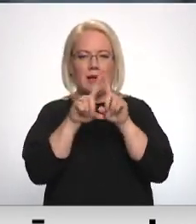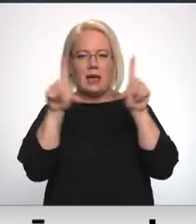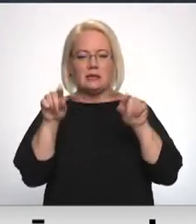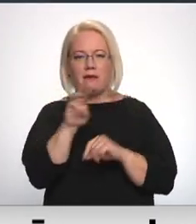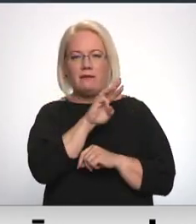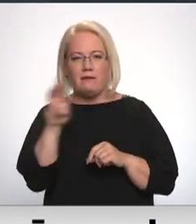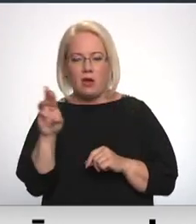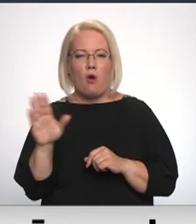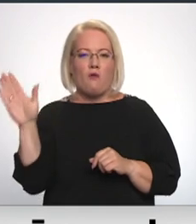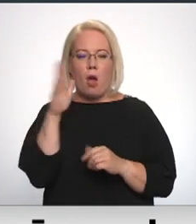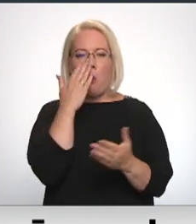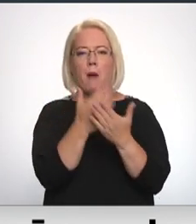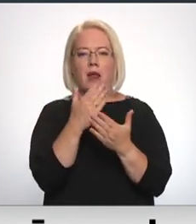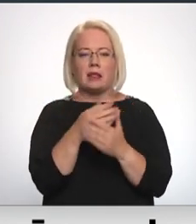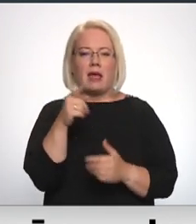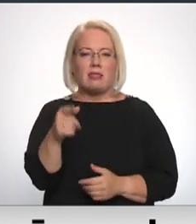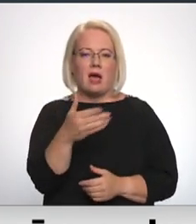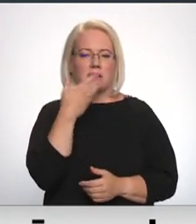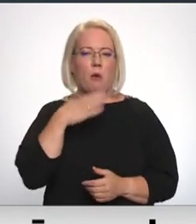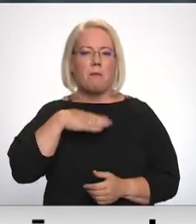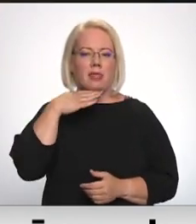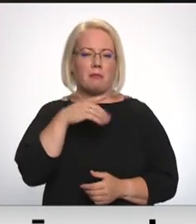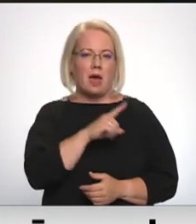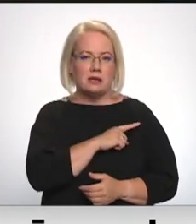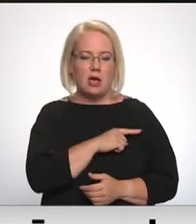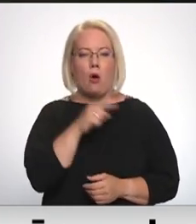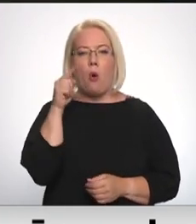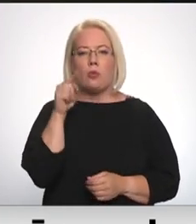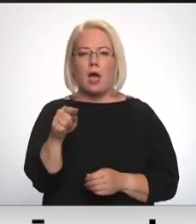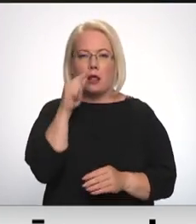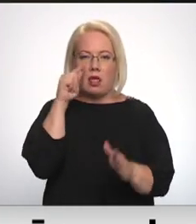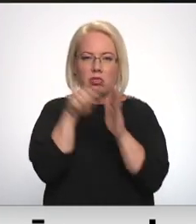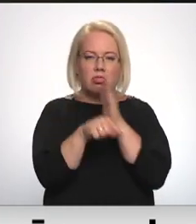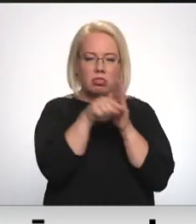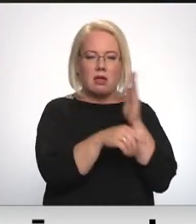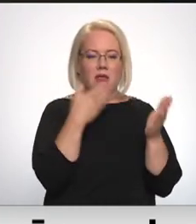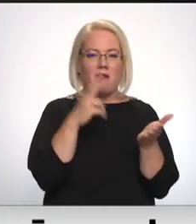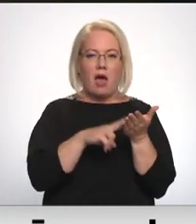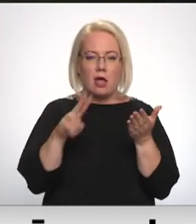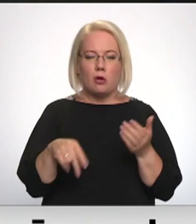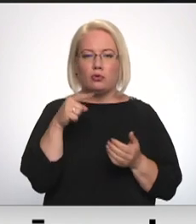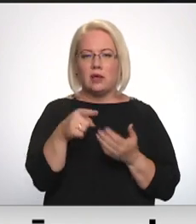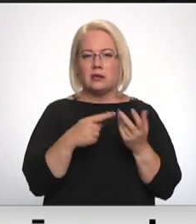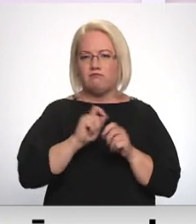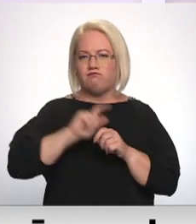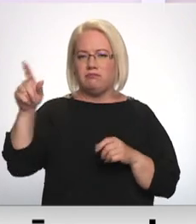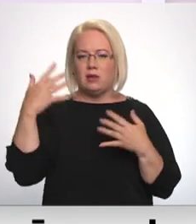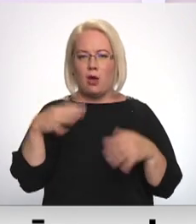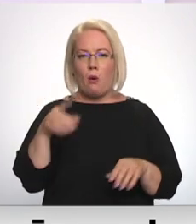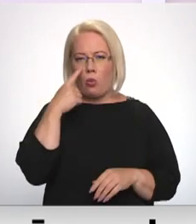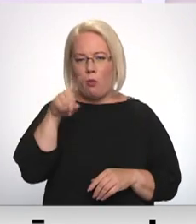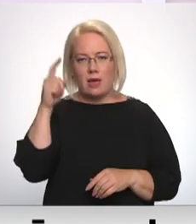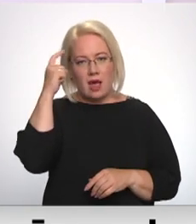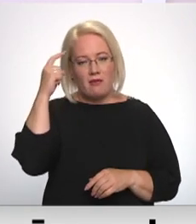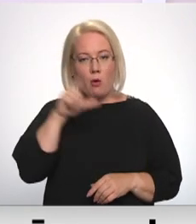sevi pietiekami neaizsargā. Gan šāda, gan cita veidu uzbrukumu skaits strauji audzes kopš janvāra. Uz brīdi Latvija bijusi pat